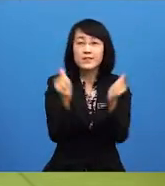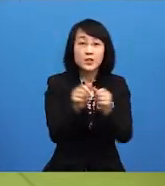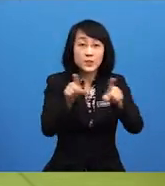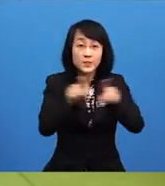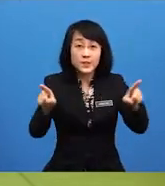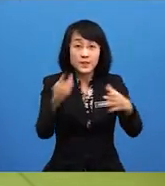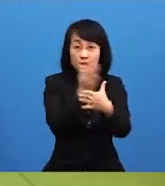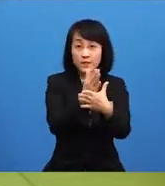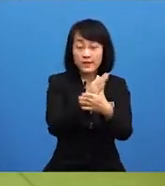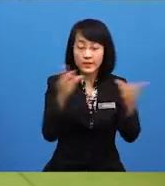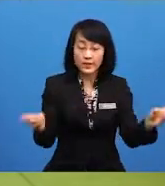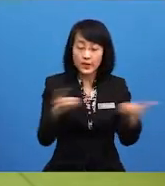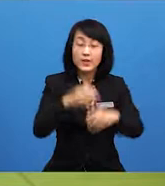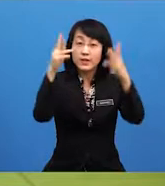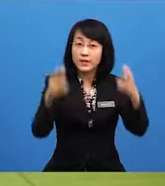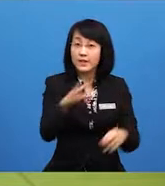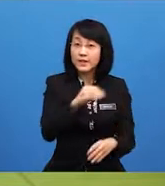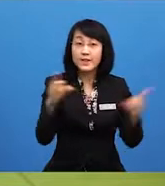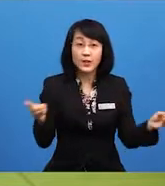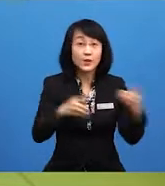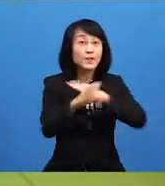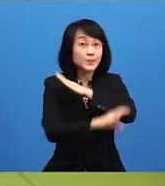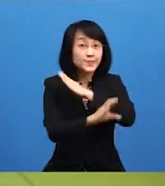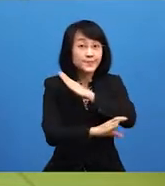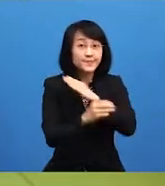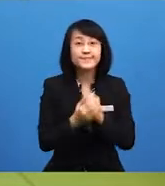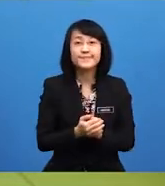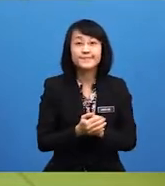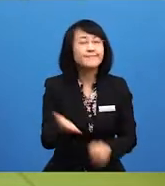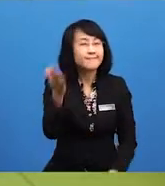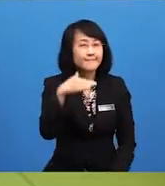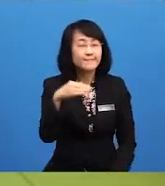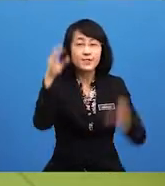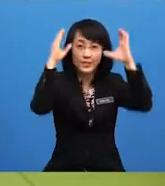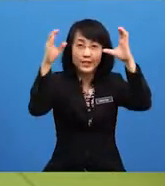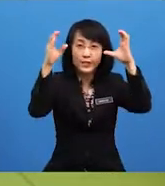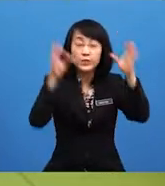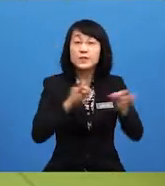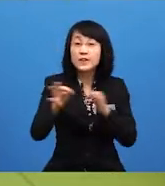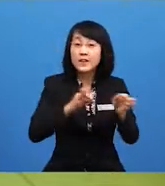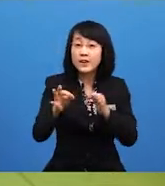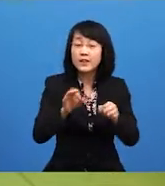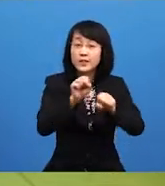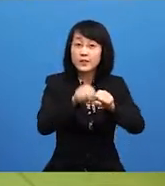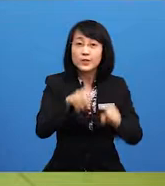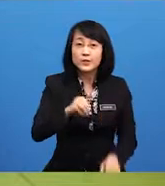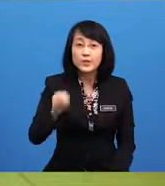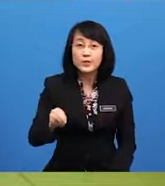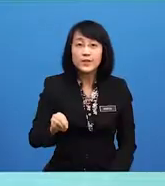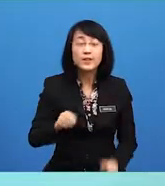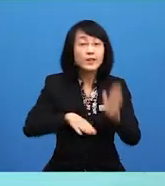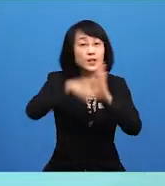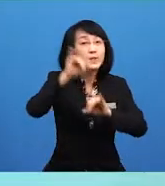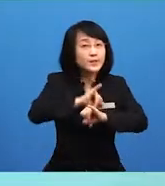antara Dewan Rakyat dan Dewan Negara, kan? Mari cikgu terangkan agar murid-murid lebih jelas.